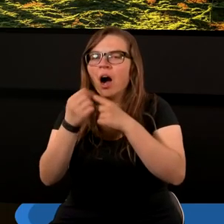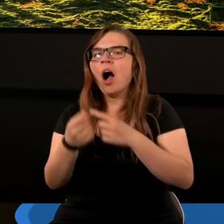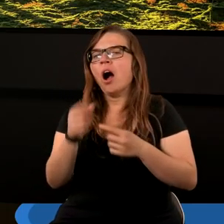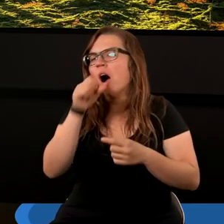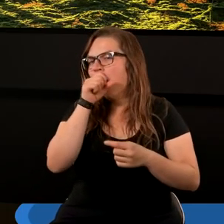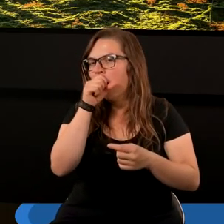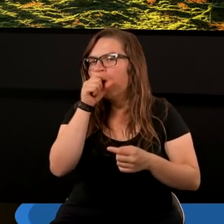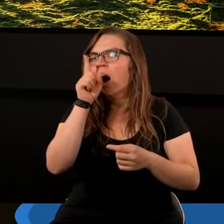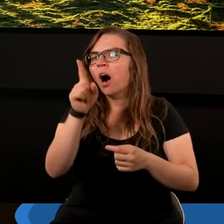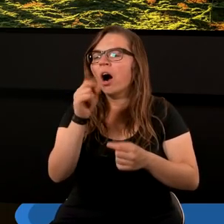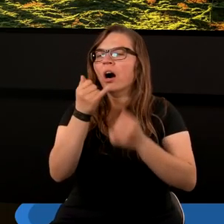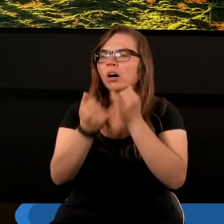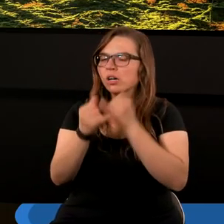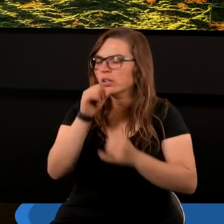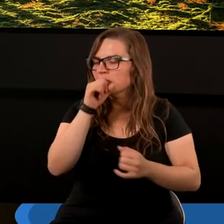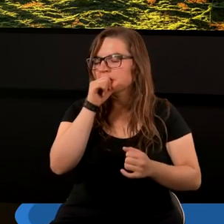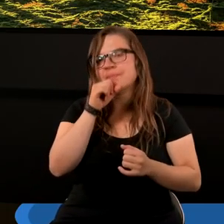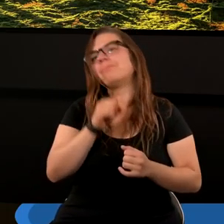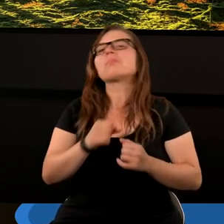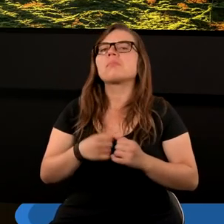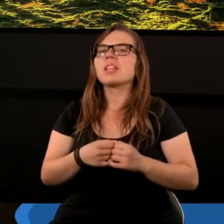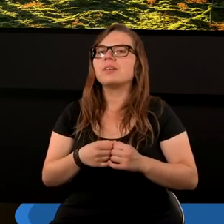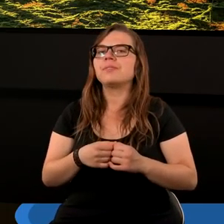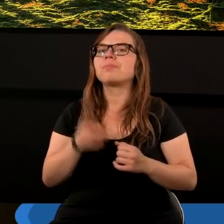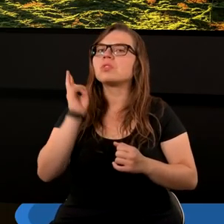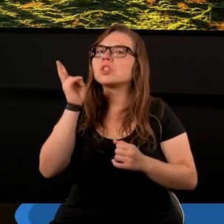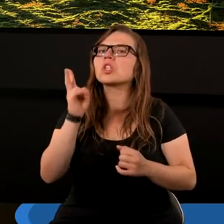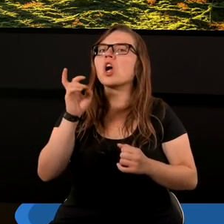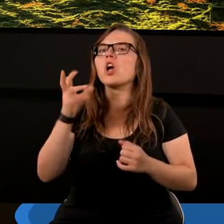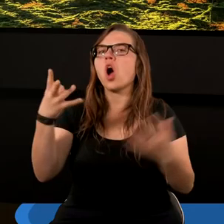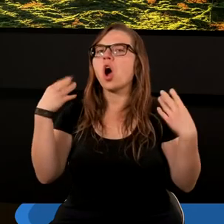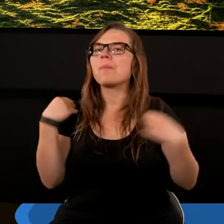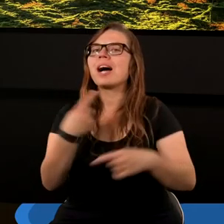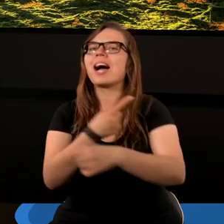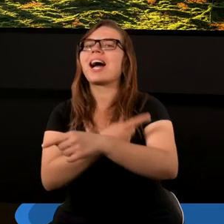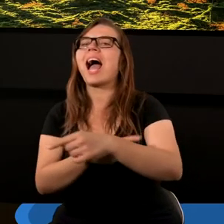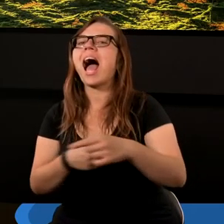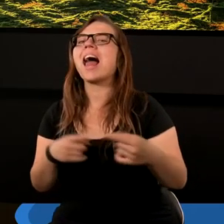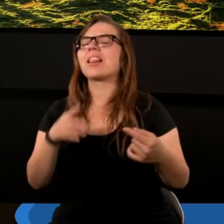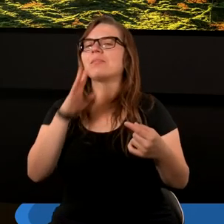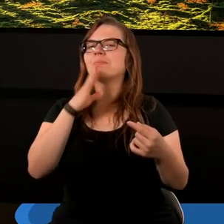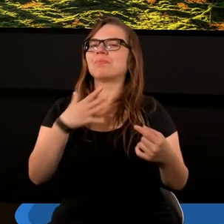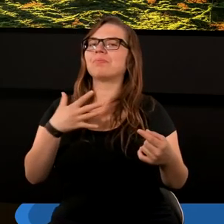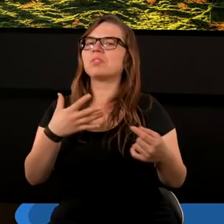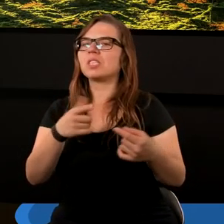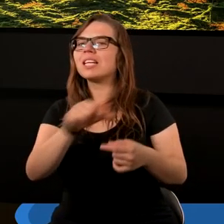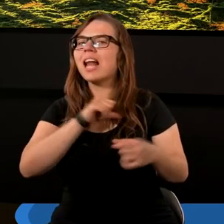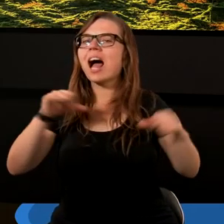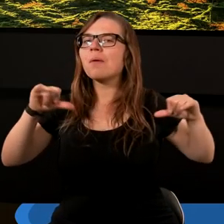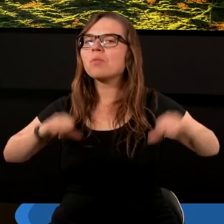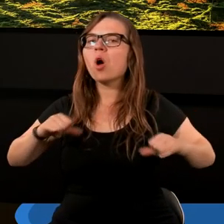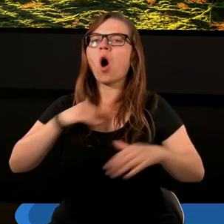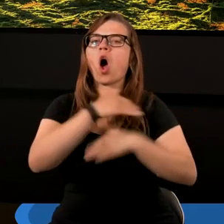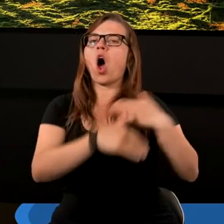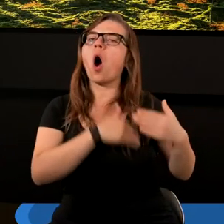Natomiast jeżeli ktoś otrzymuje ranę, której sam sobie